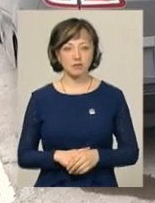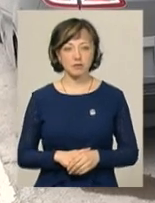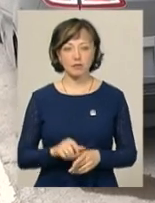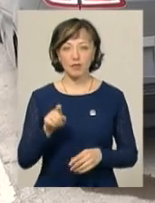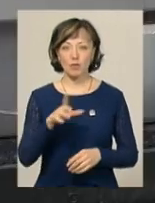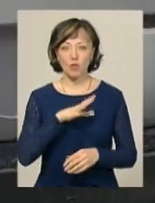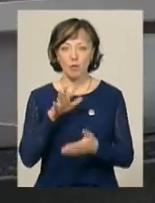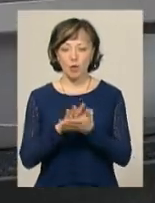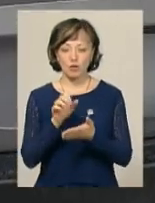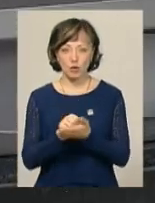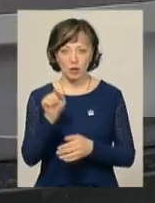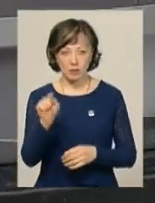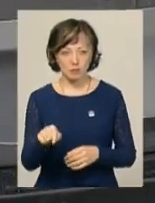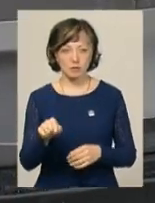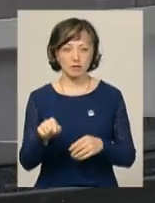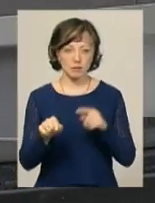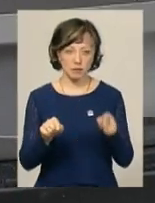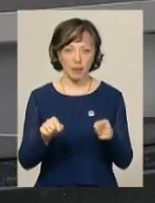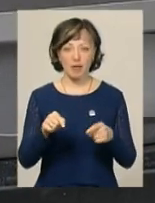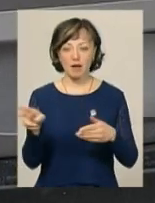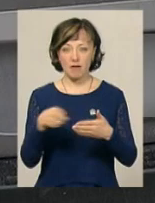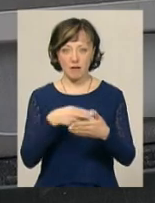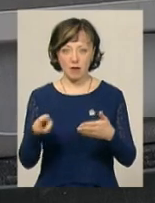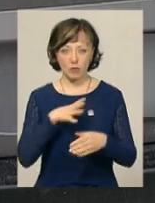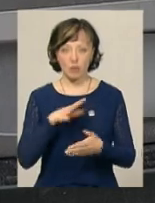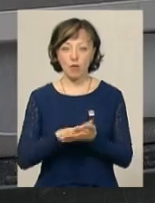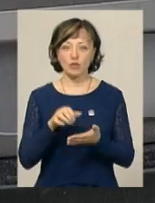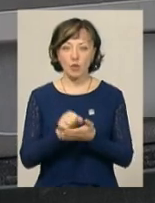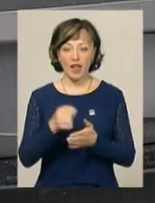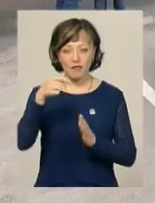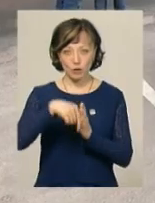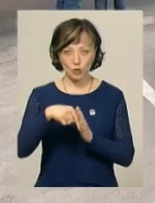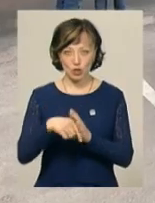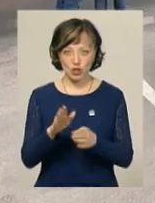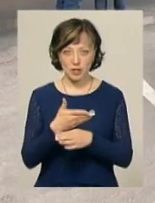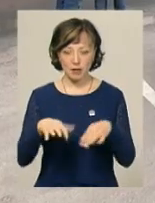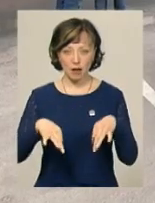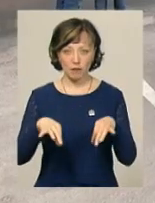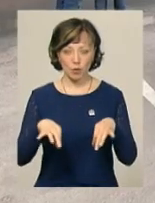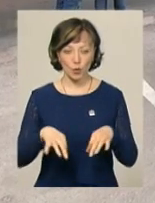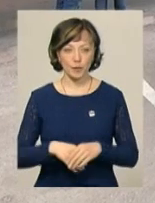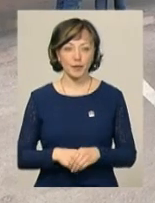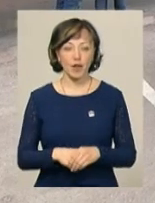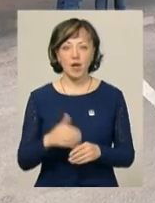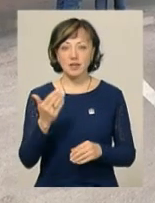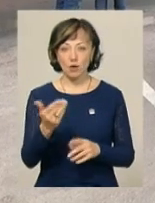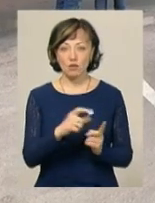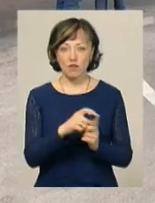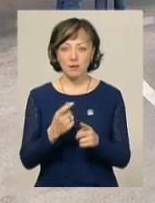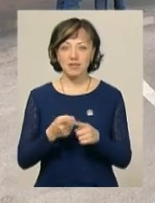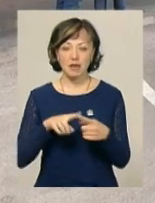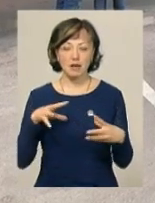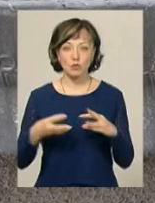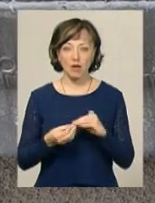сюди, кришку багажника перефарбовувало. Пошкоджена і внутрішня частина автівки, каже Юрій Коломійчук. За його словами, це